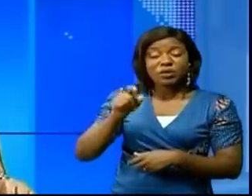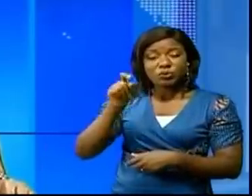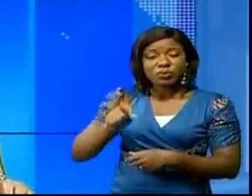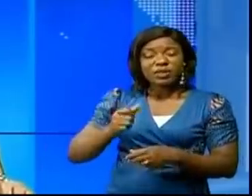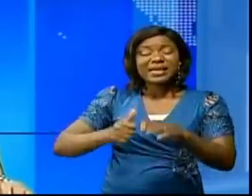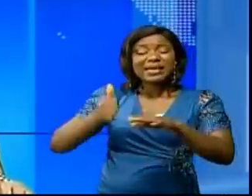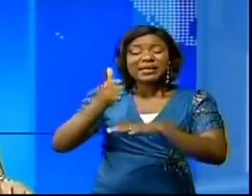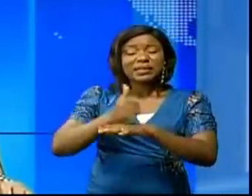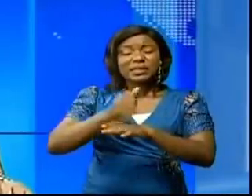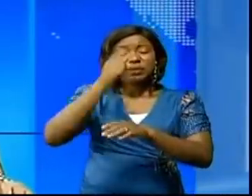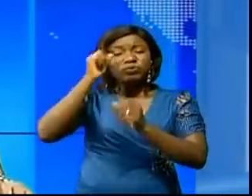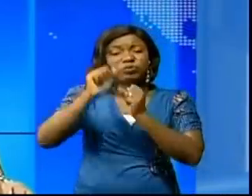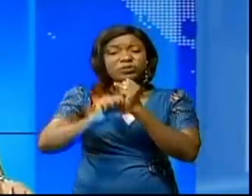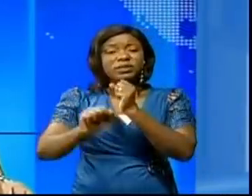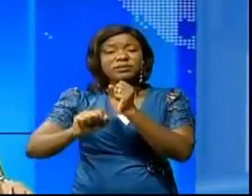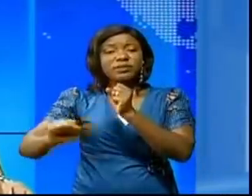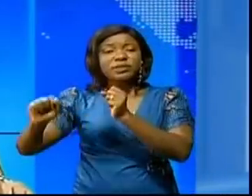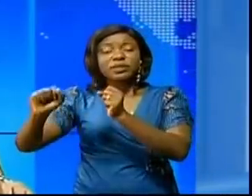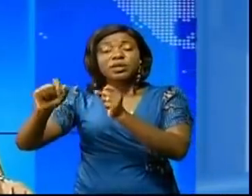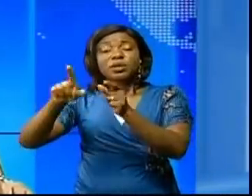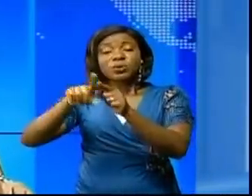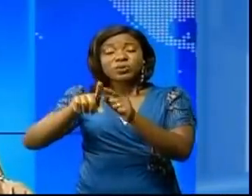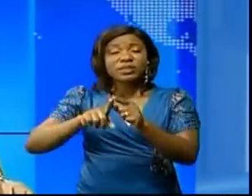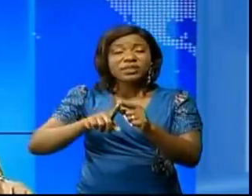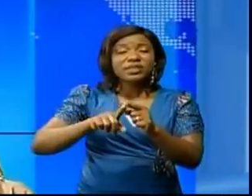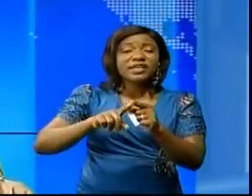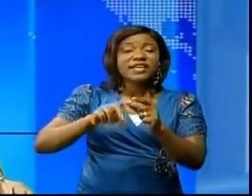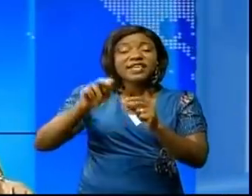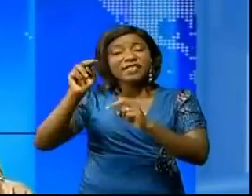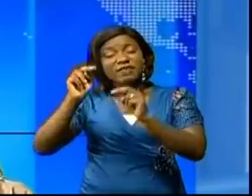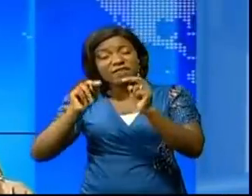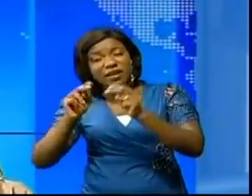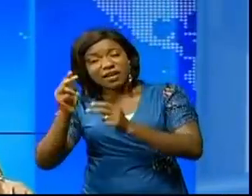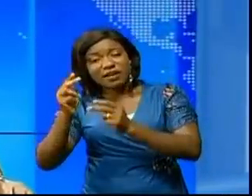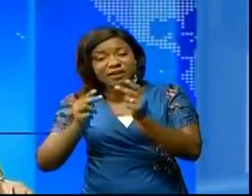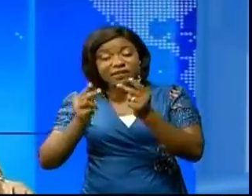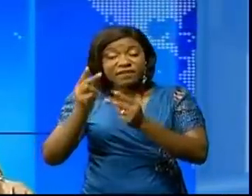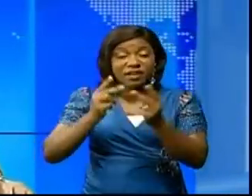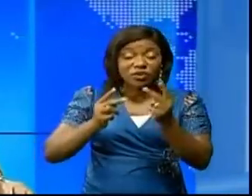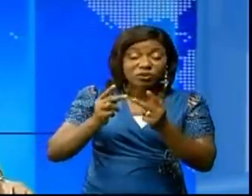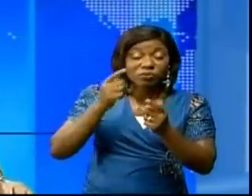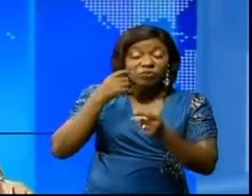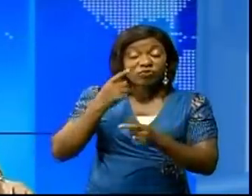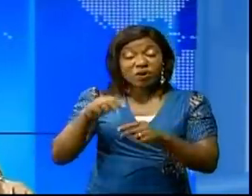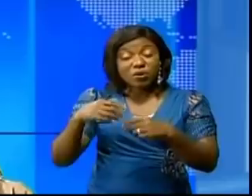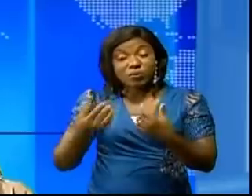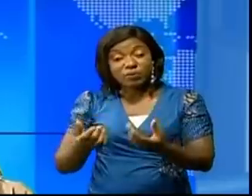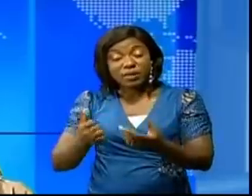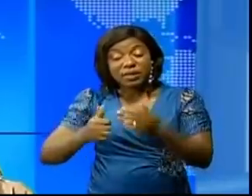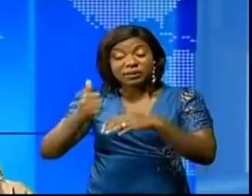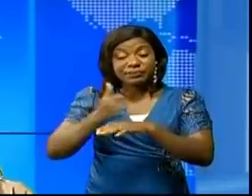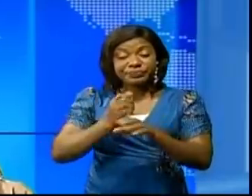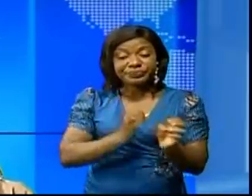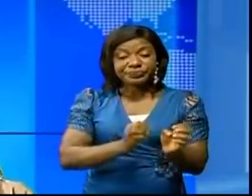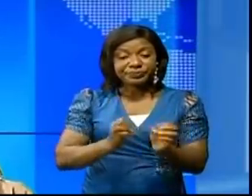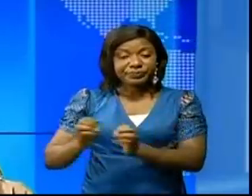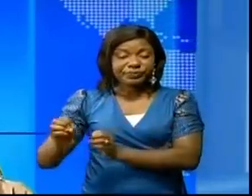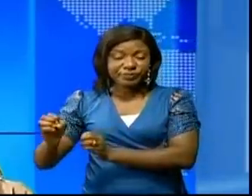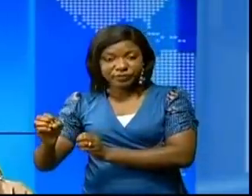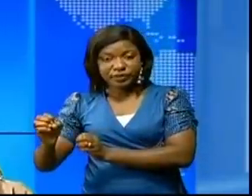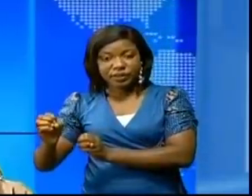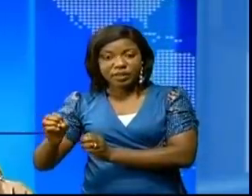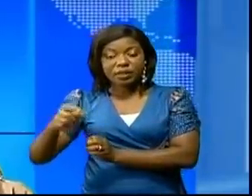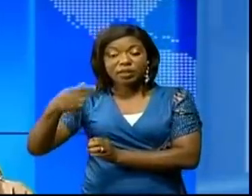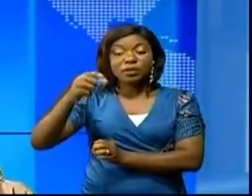atelier de sensibilisation et d'évaluation de risque de ces pratiques. L'atelier a été organisé à Goma, plus